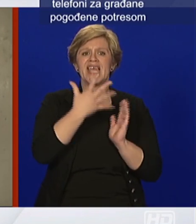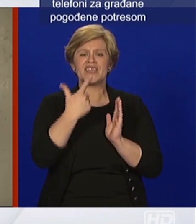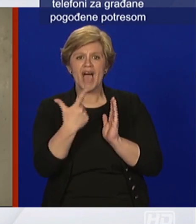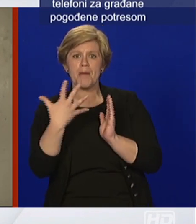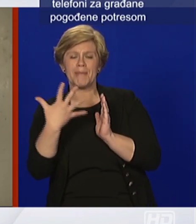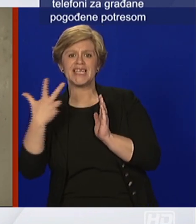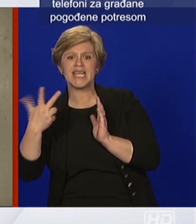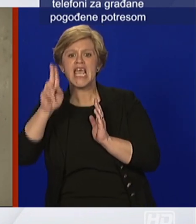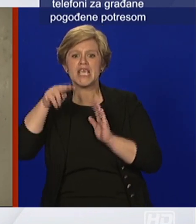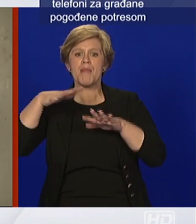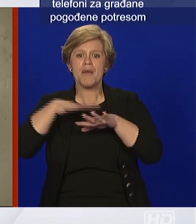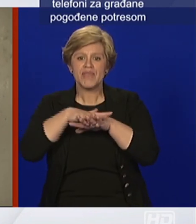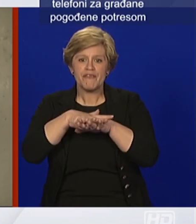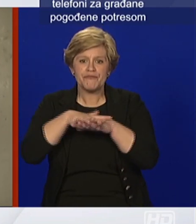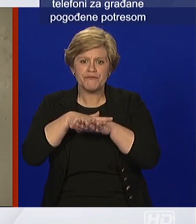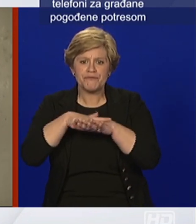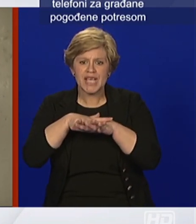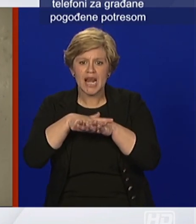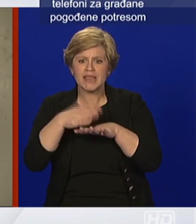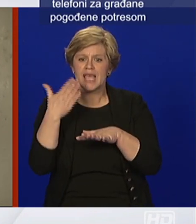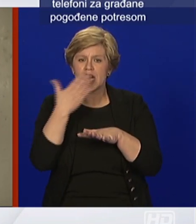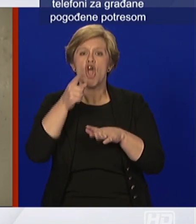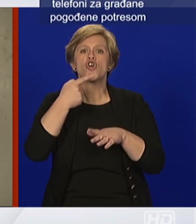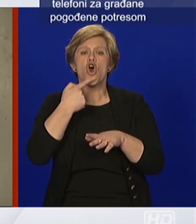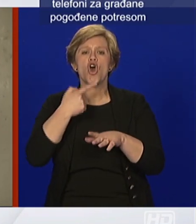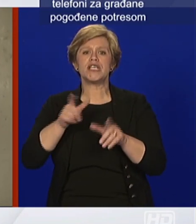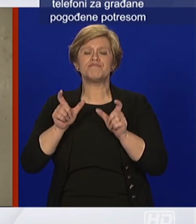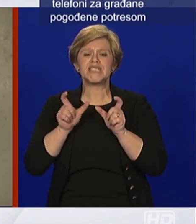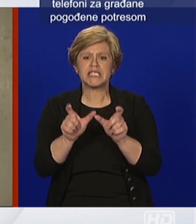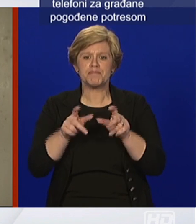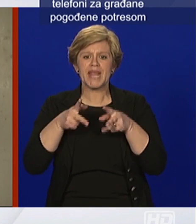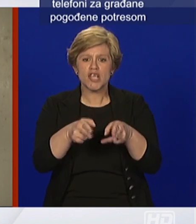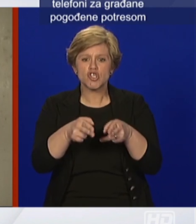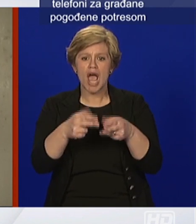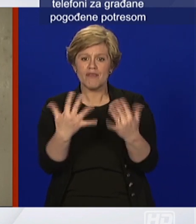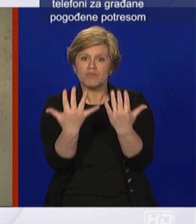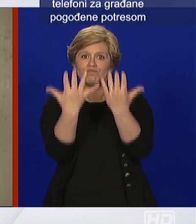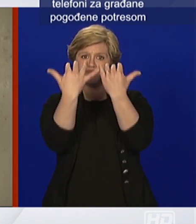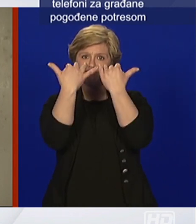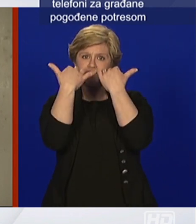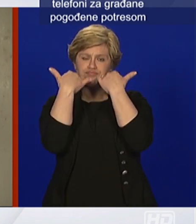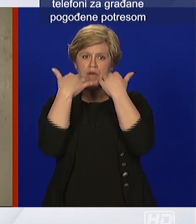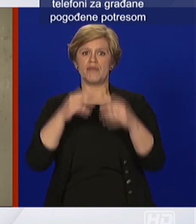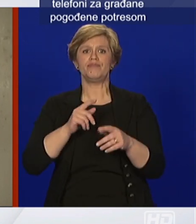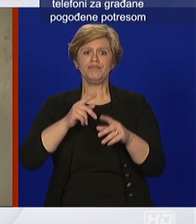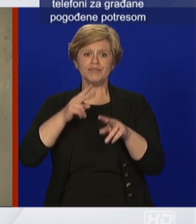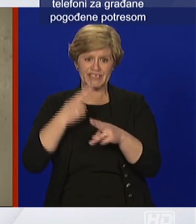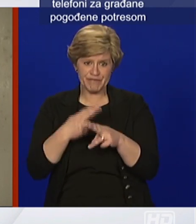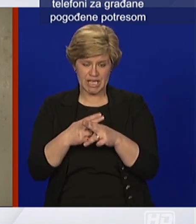prolaz virusa, dakle oni su sasvim sigurne ako se pravilno koriste da virus neće prijeći.